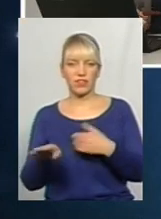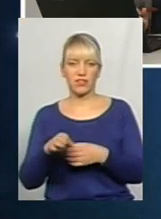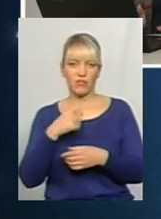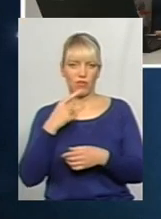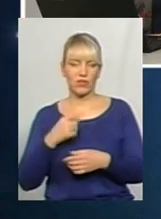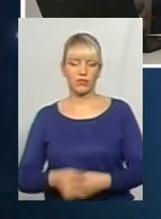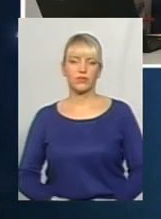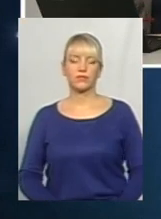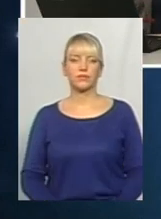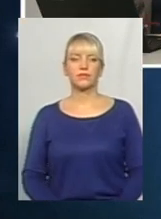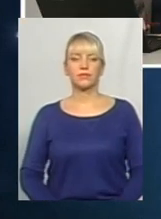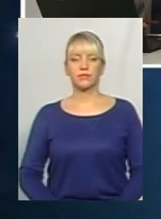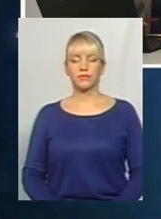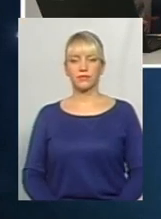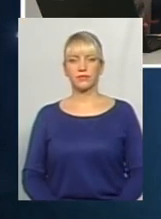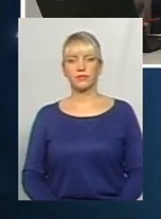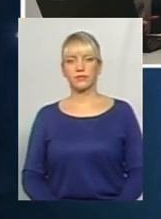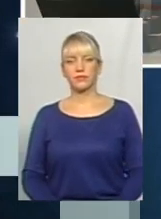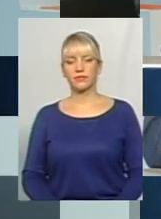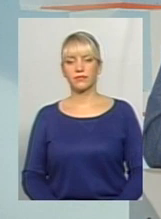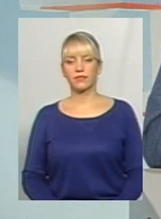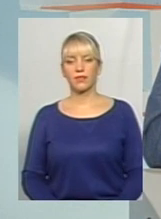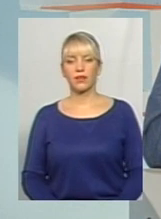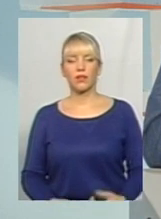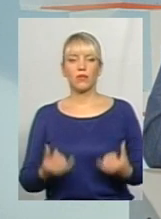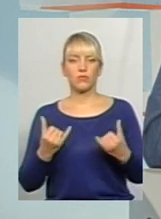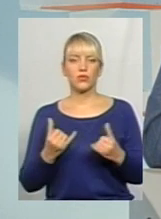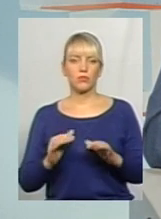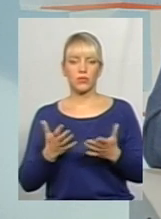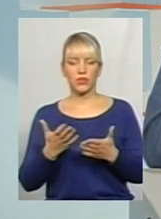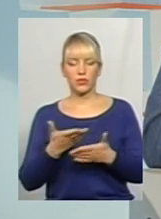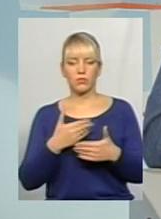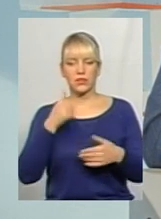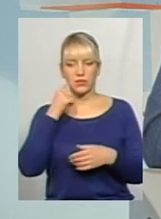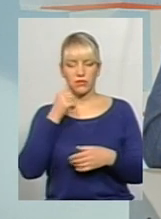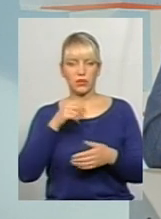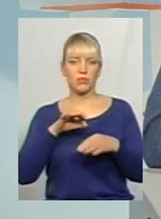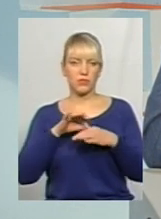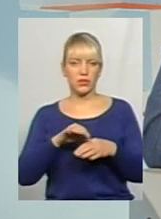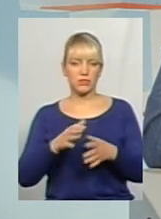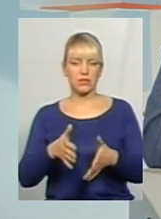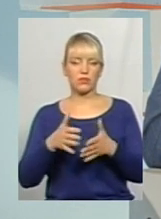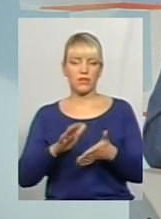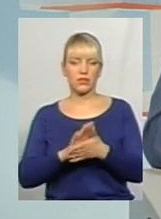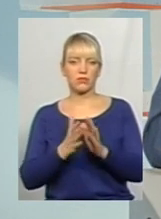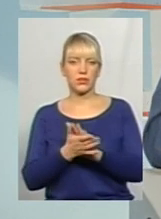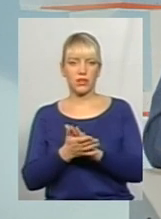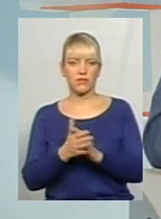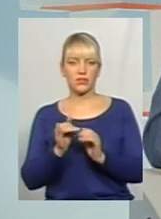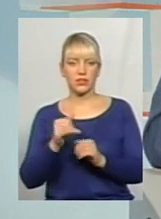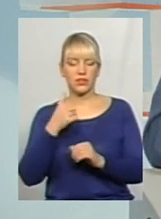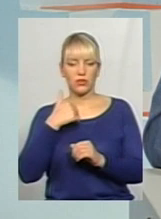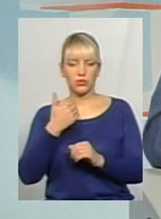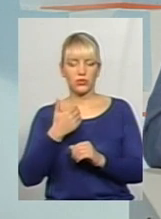питання. Ну, по даному випадку, ми завтра проведемо з'ясування обставин. Я